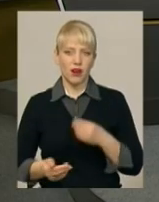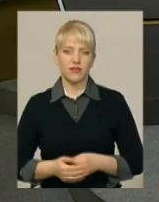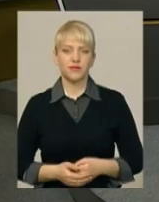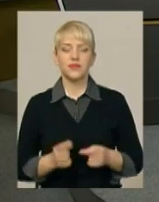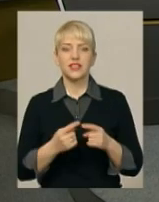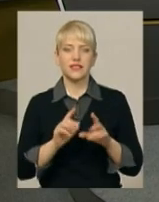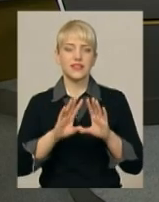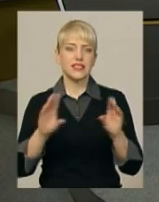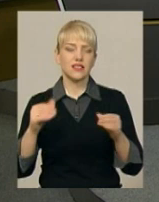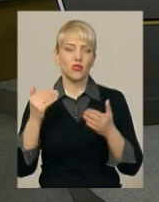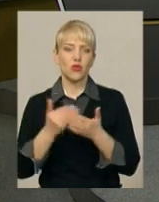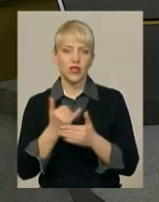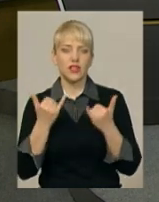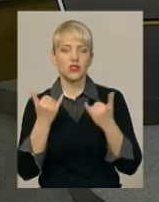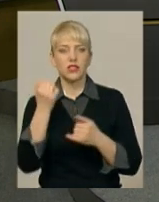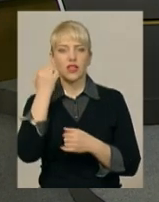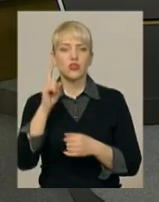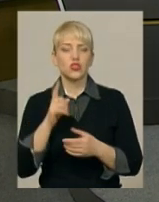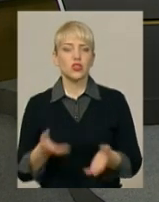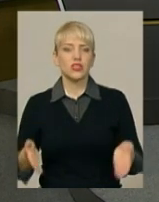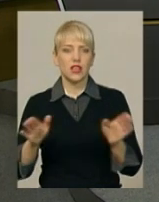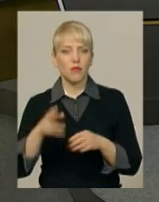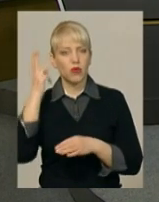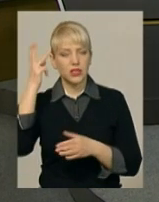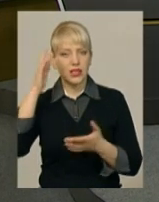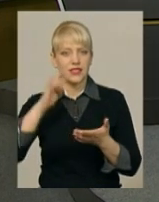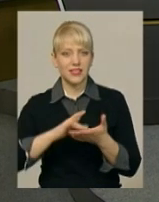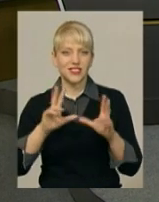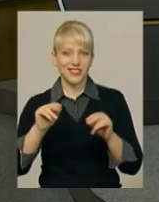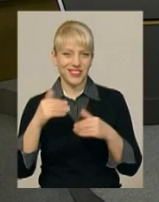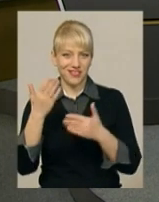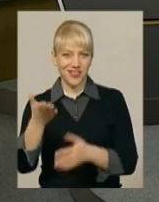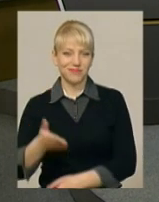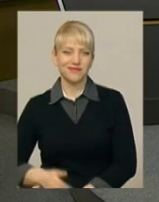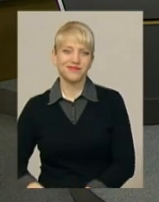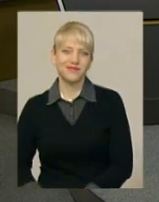І це всі новини на сьогодні. Дякую, що залишаєтесь на Поділля Центр. Нехай щастить!